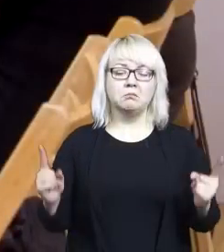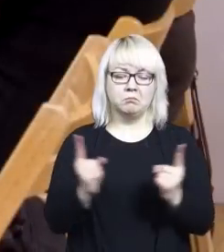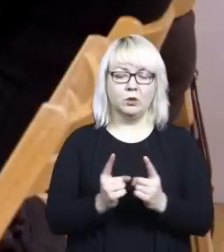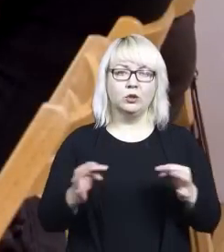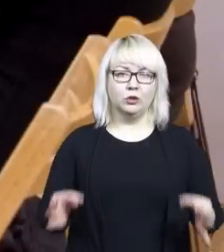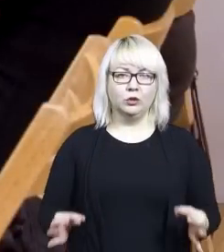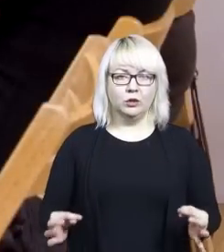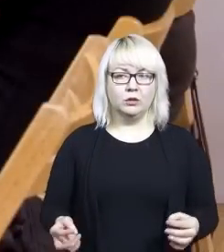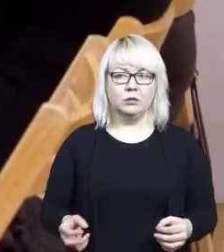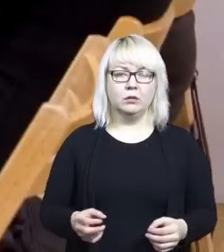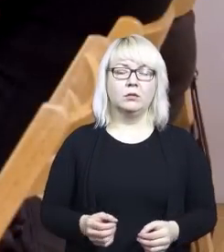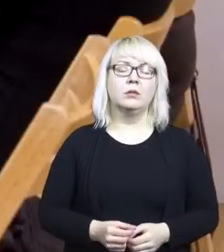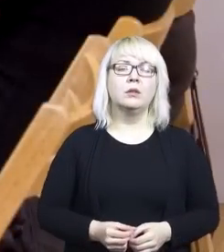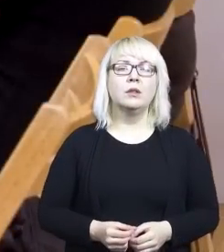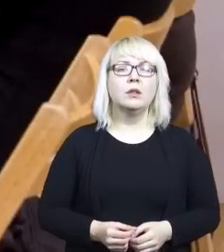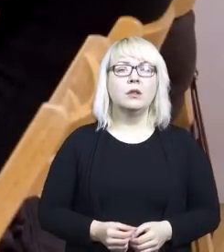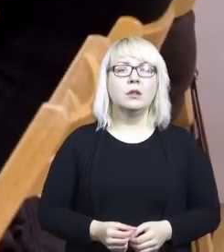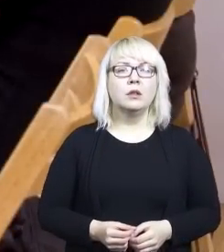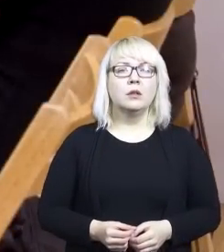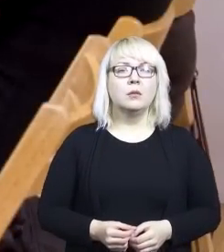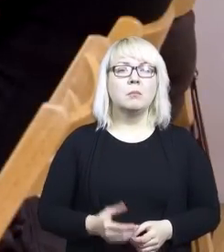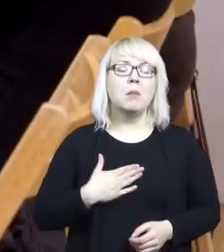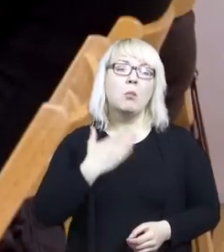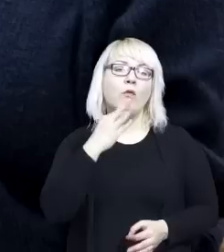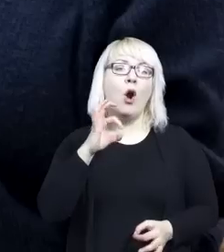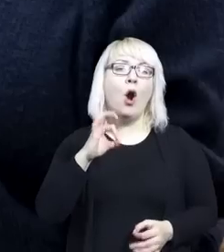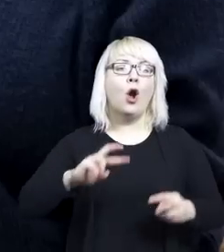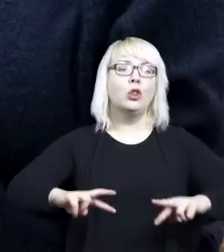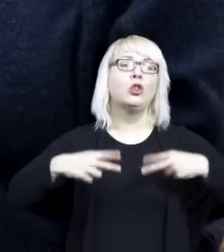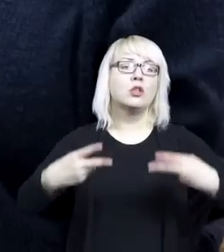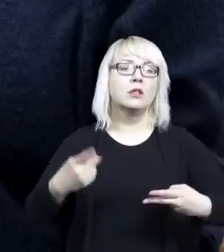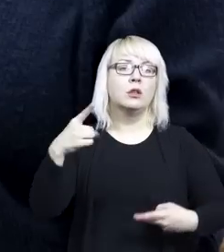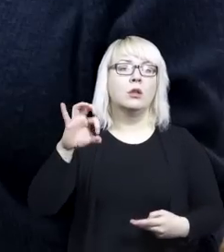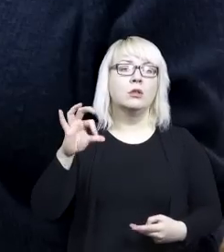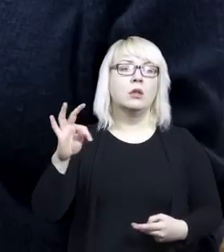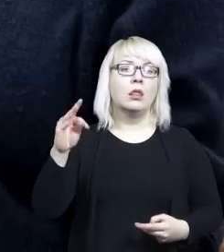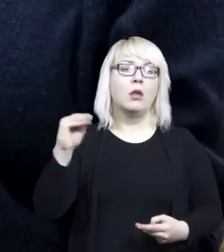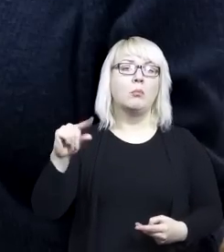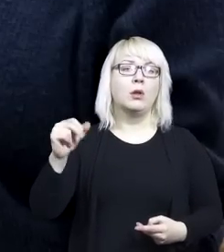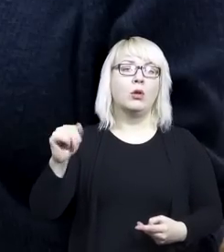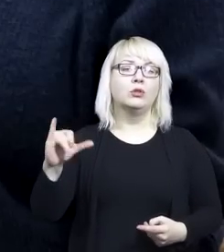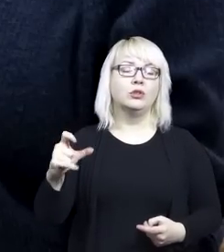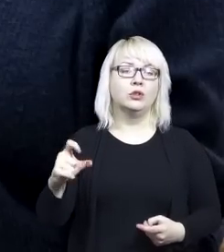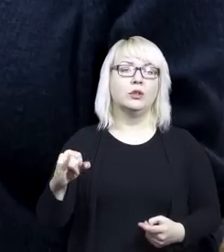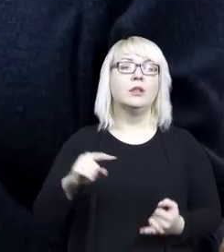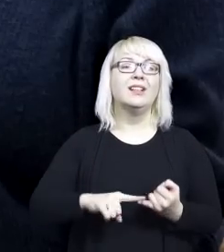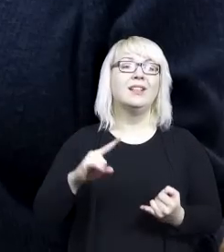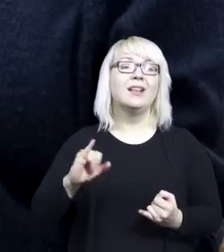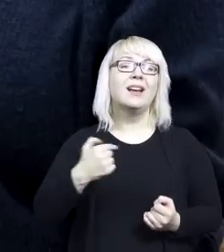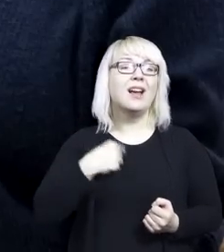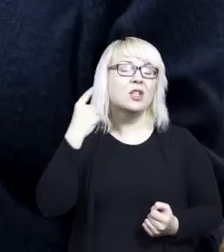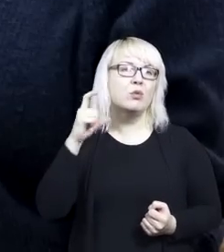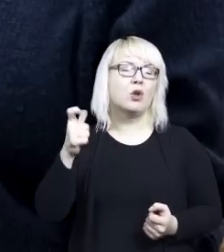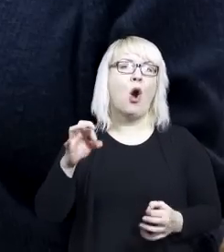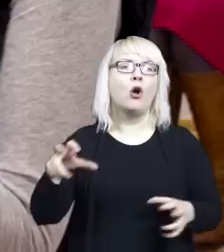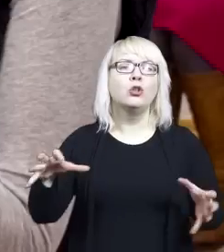Seminarium, na którym jesteśmy, ma mówić o dostępności i jak ja coś takiego słyszę o świecie